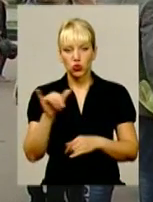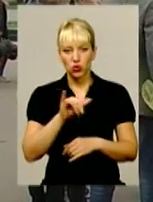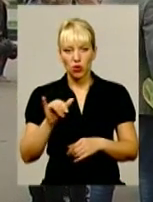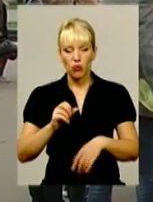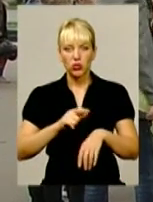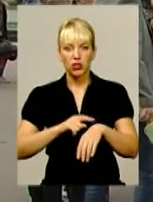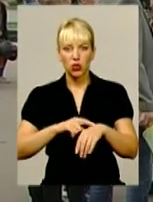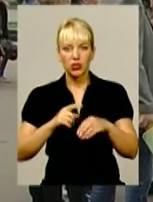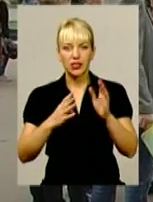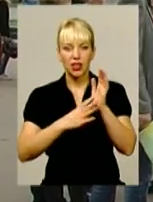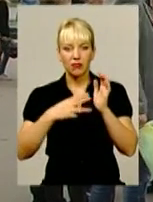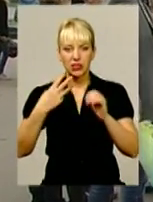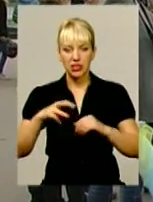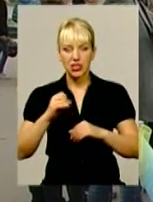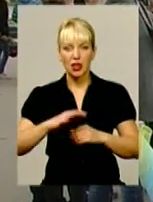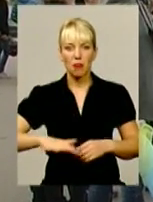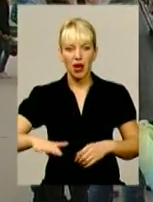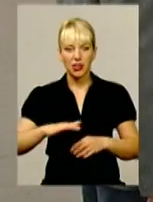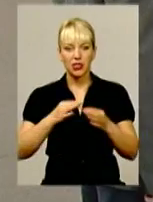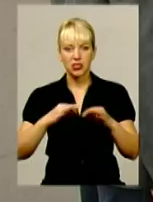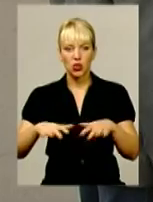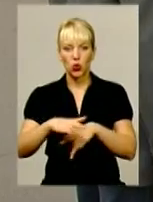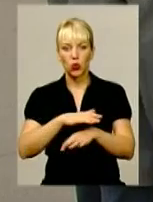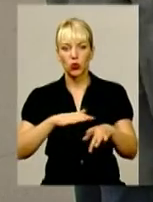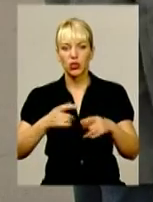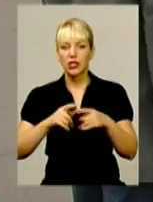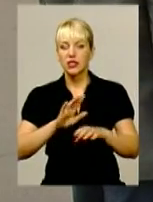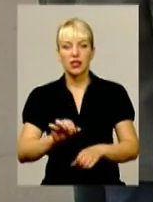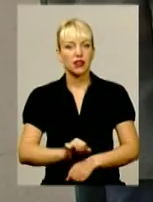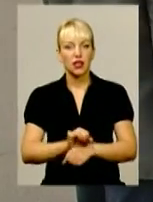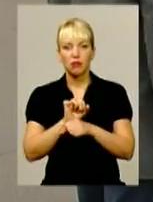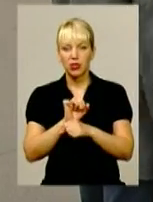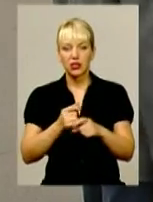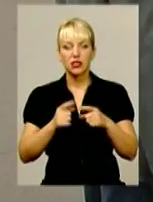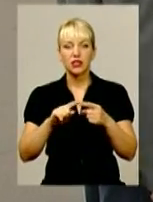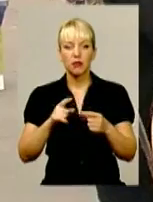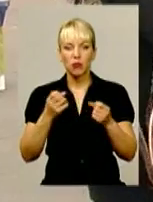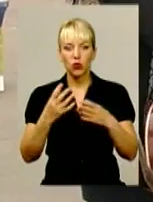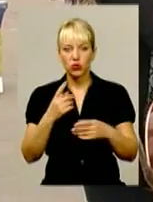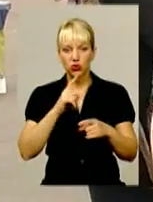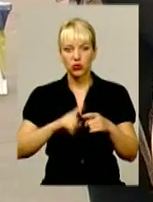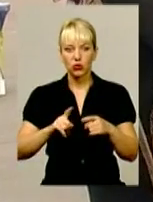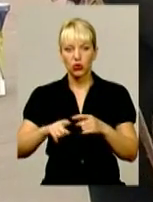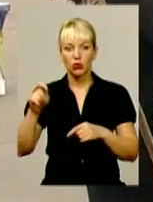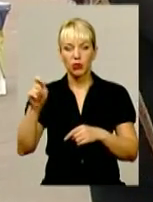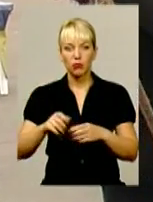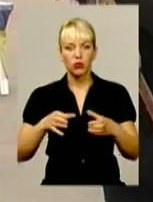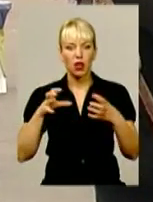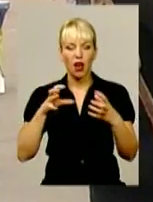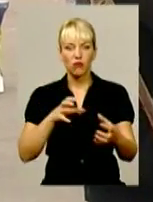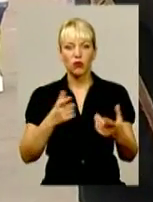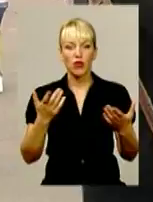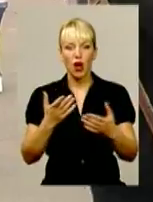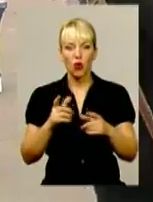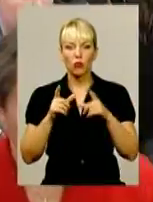а на годинок у пів на десяту, на Майдані Незалежності людно. Це не мітинг і не акція протесту. Просто з хвилини на хвилину прибуде автобус, у якому їдуть